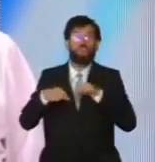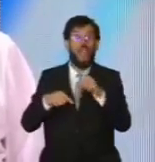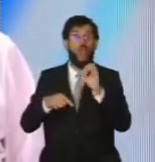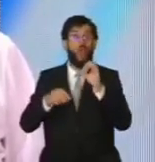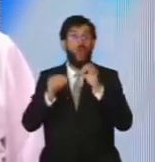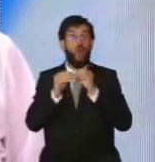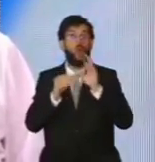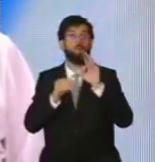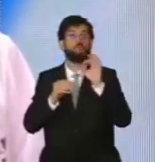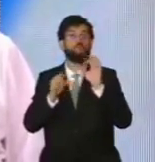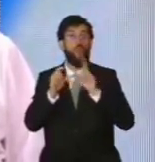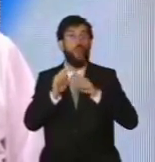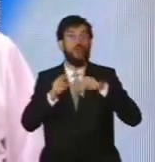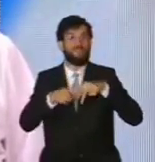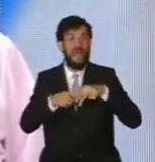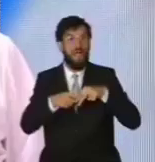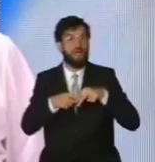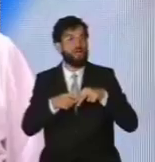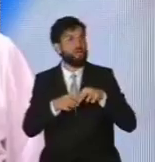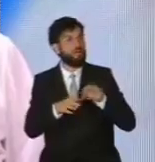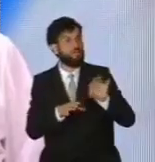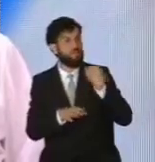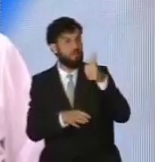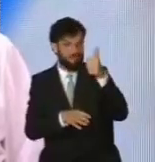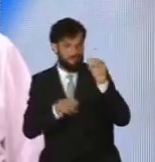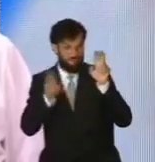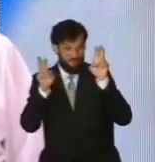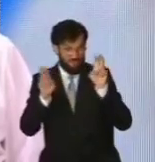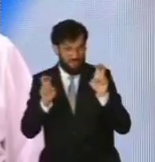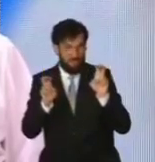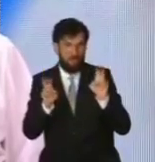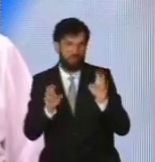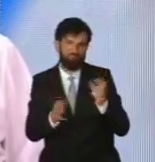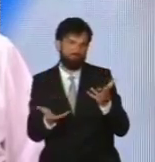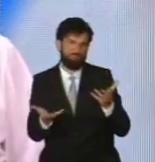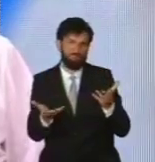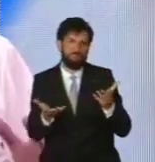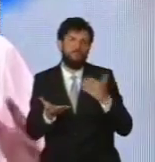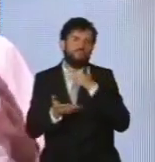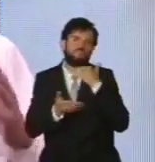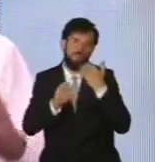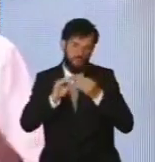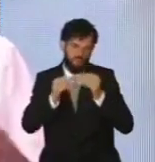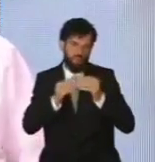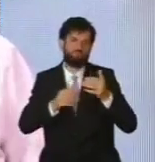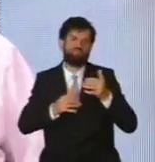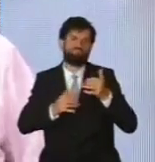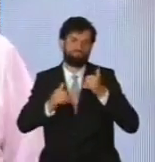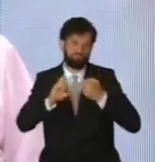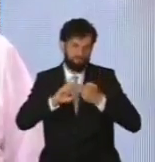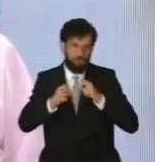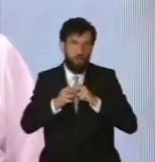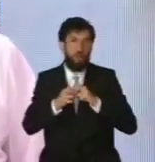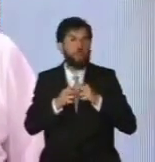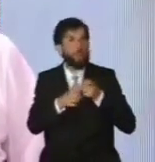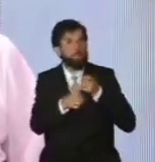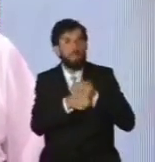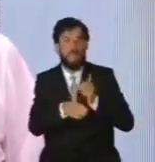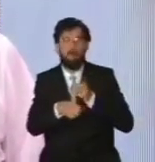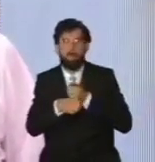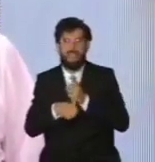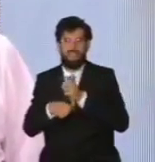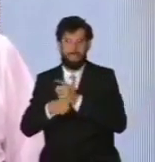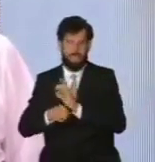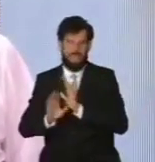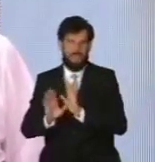nedá sa vypichnúť jedna oblast. Je ich niekoľko tých oblastí a je to poprepájane a všetko to má dosah na spoločenský život a